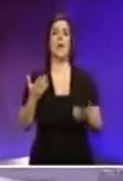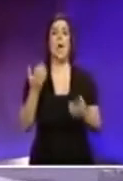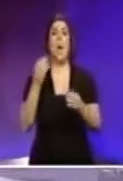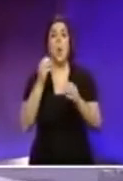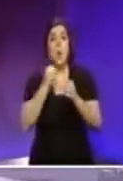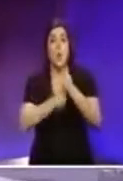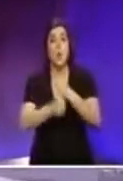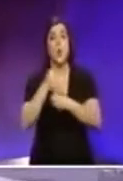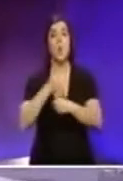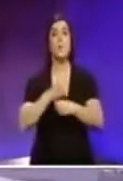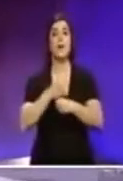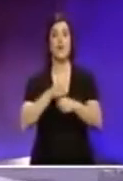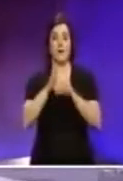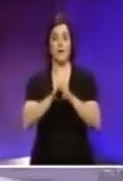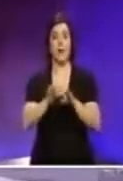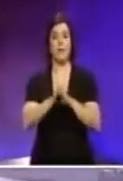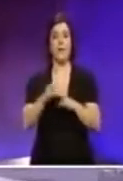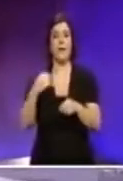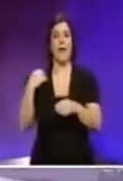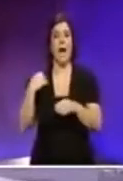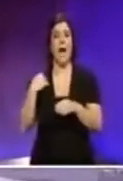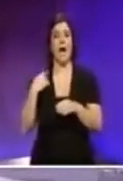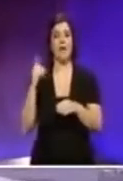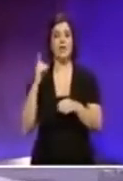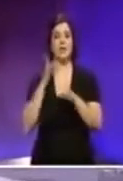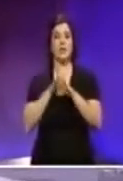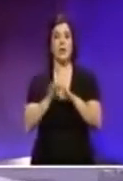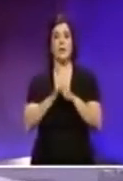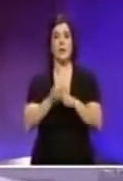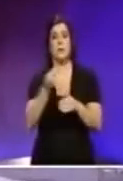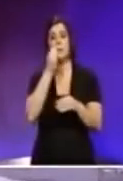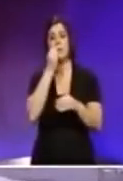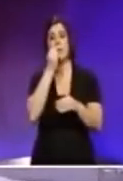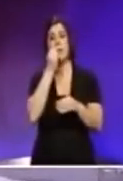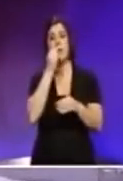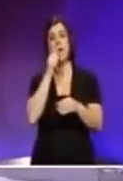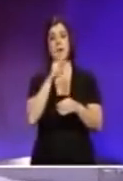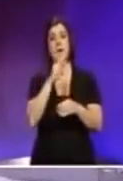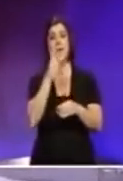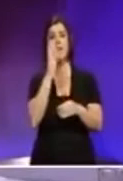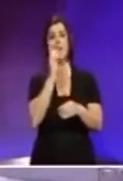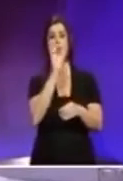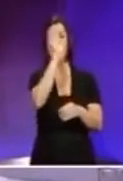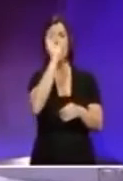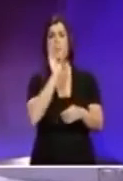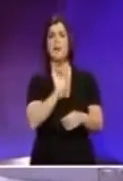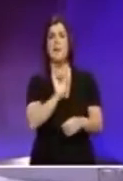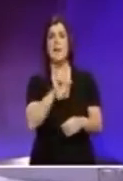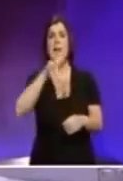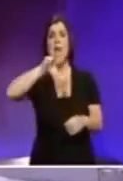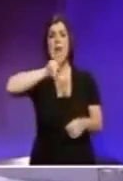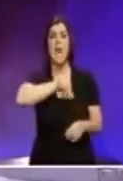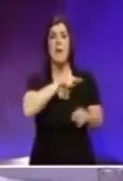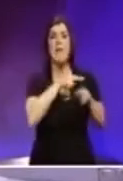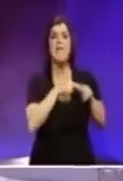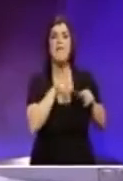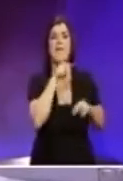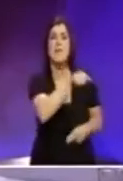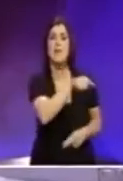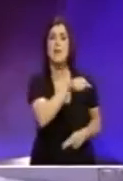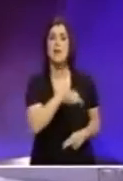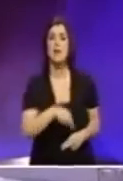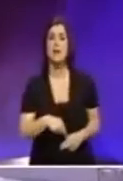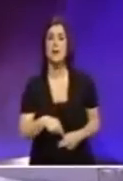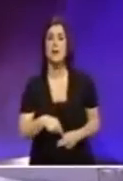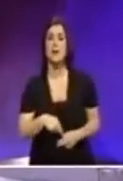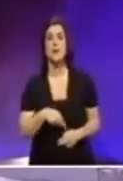-produċi dawk il-minerali li għanna nixorbu malikel li tiħu 40% tal-l-mataħħab xej minġolart.